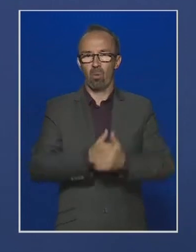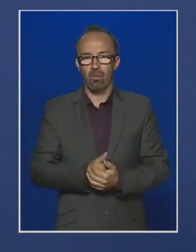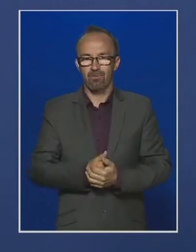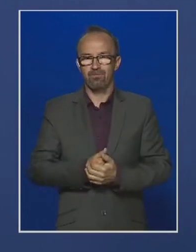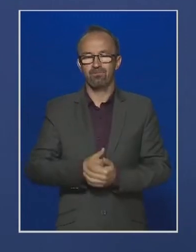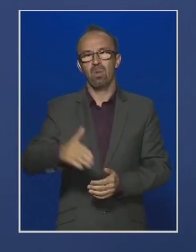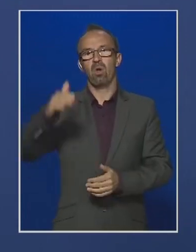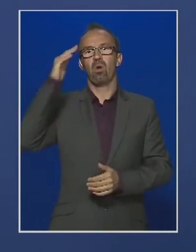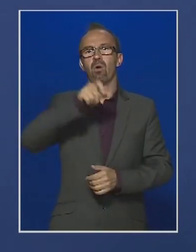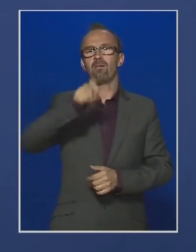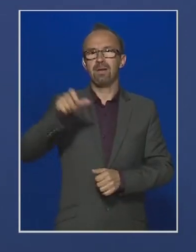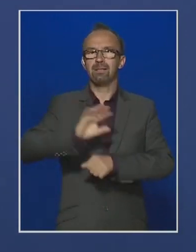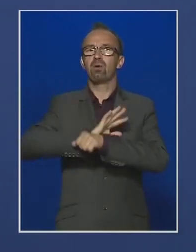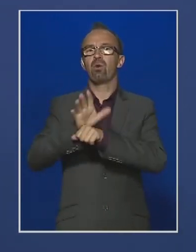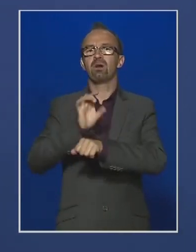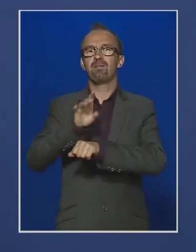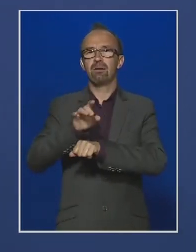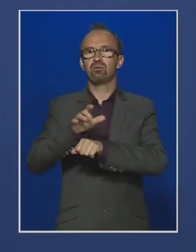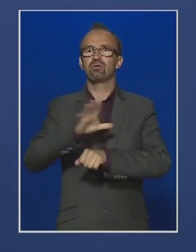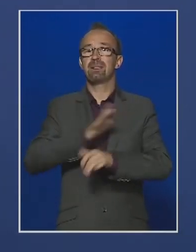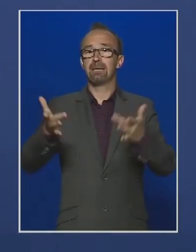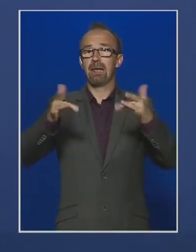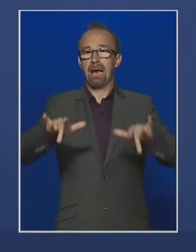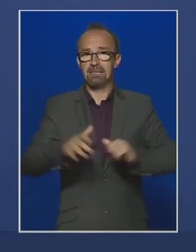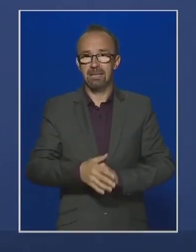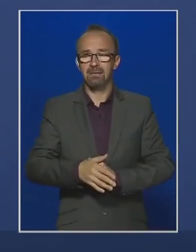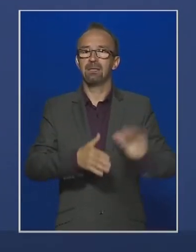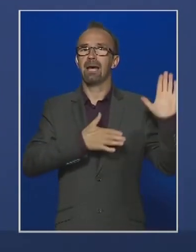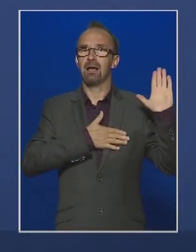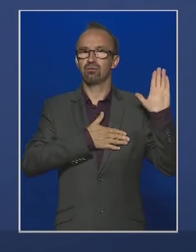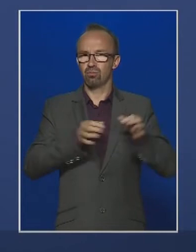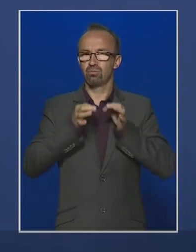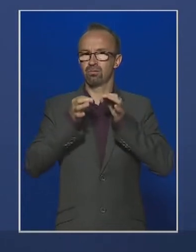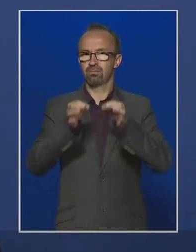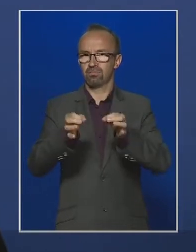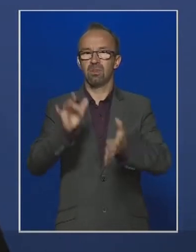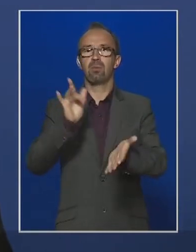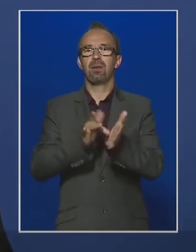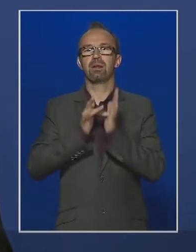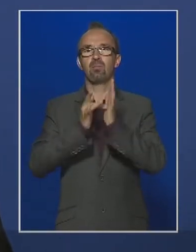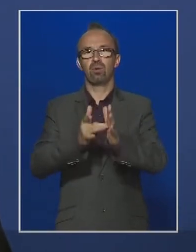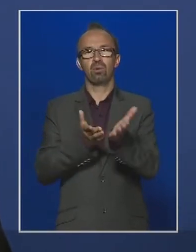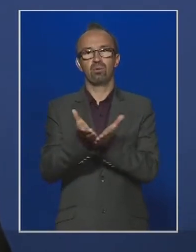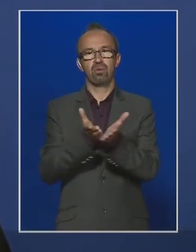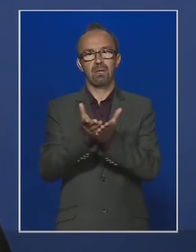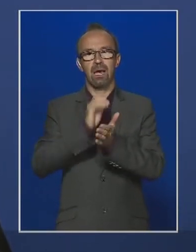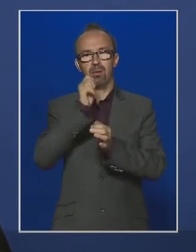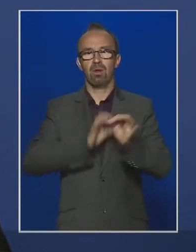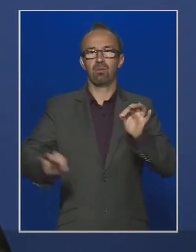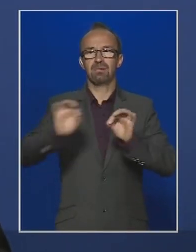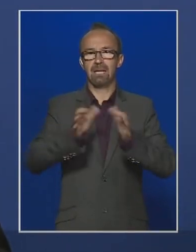Honvédeink ebben a koronavírusos veszélyhelyzetben is az esküjükhöz híven példamutatóan szolgálják a hazát,